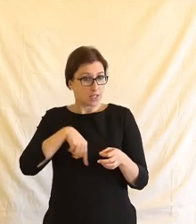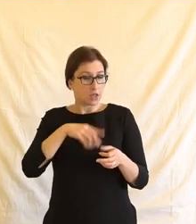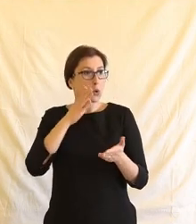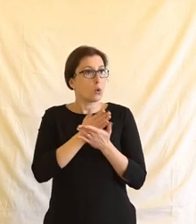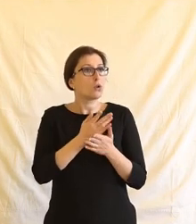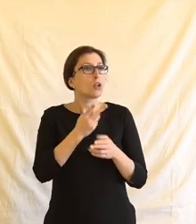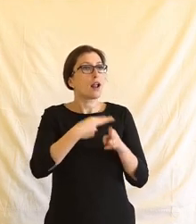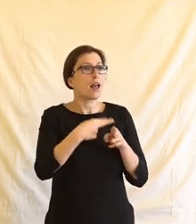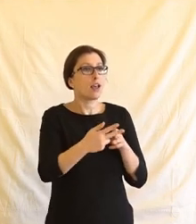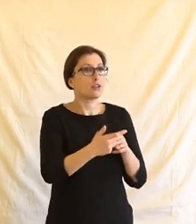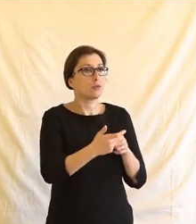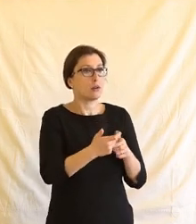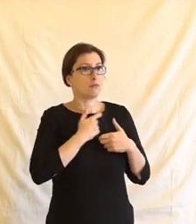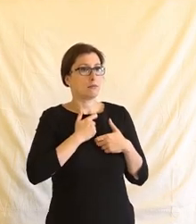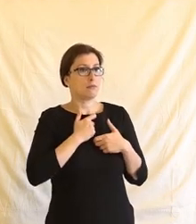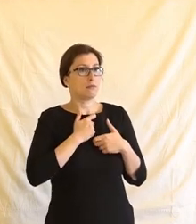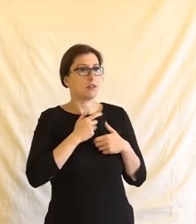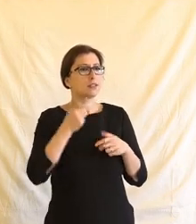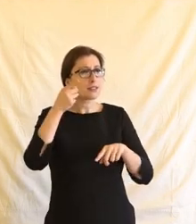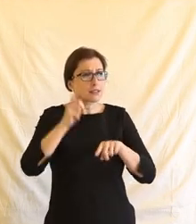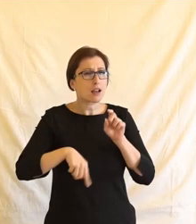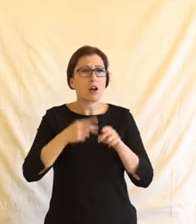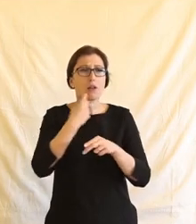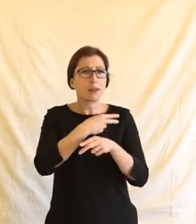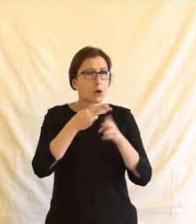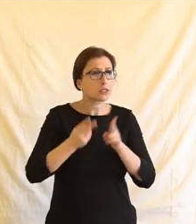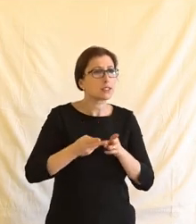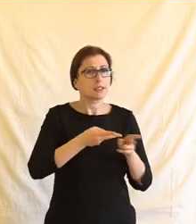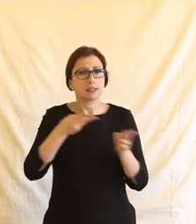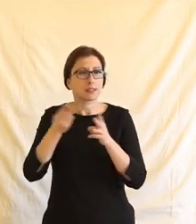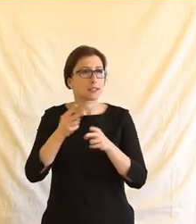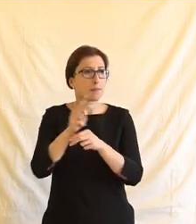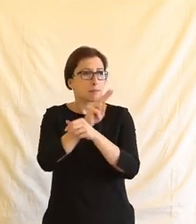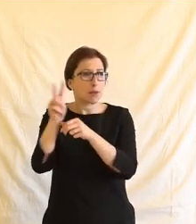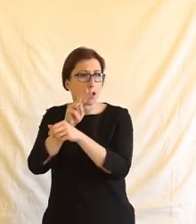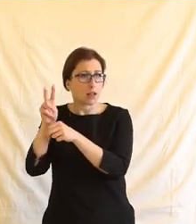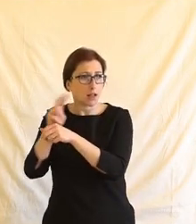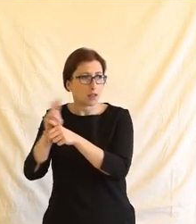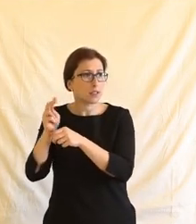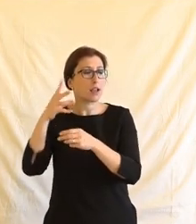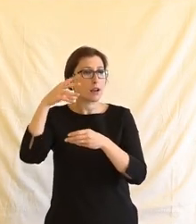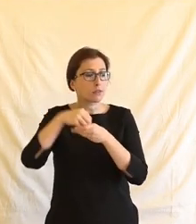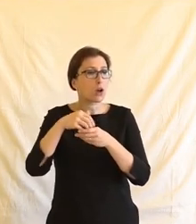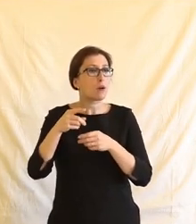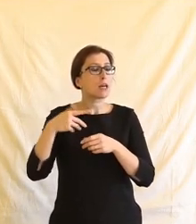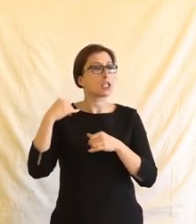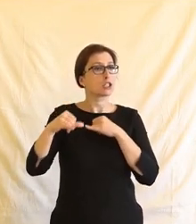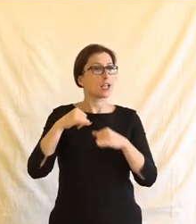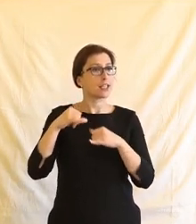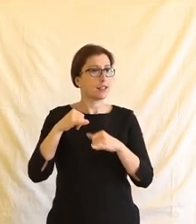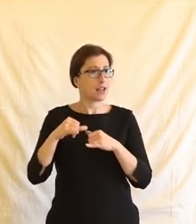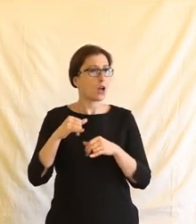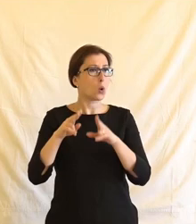vlastně v té době toho největšího píku na nemocnice vlastně objevili přímo i z úst vlastně ředitele